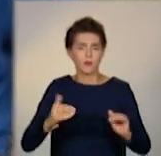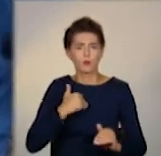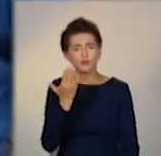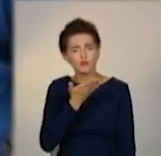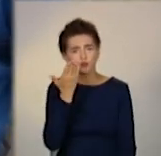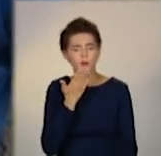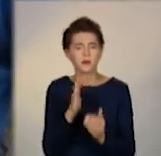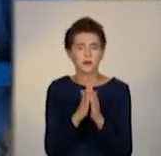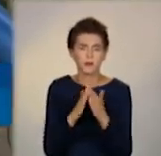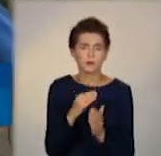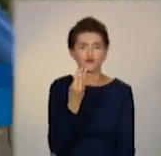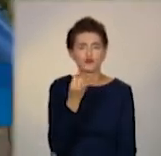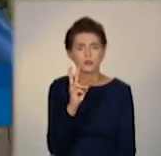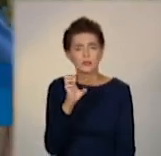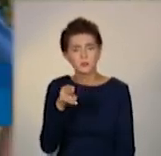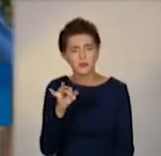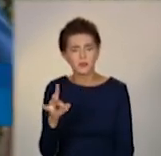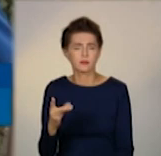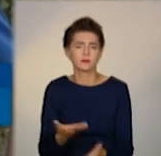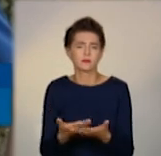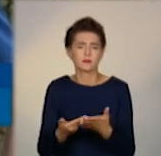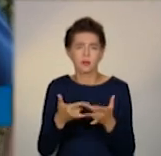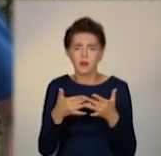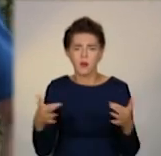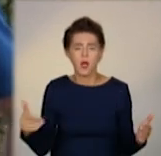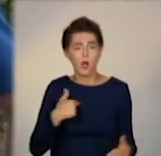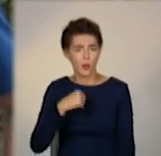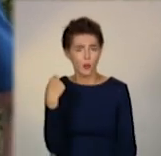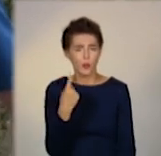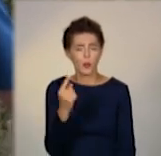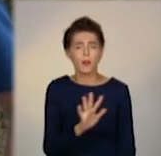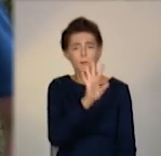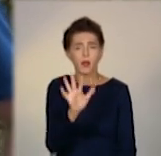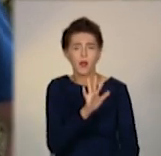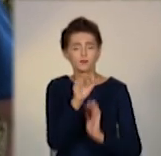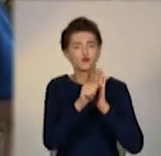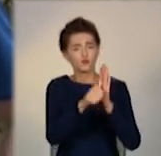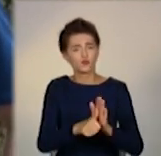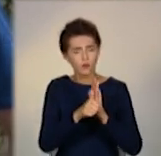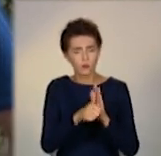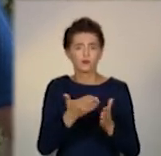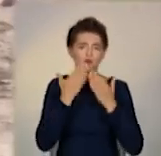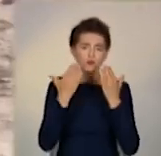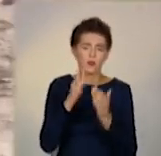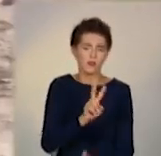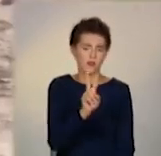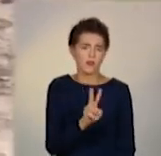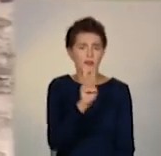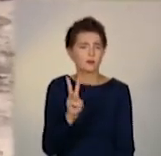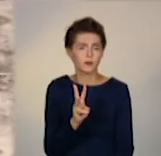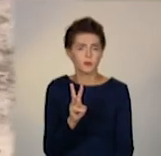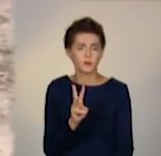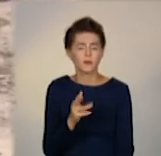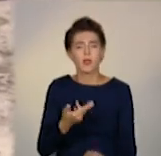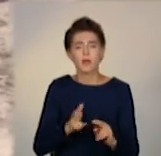Шекспір, Ромео Джулетто. Гуляю приблизно 5-6 годин і читаю 2-3. Остання надія